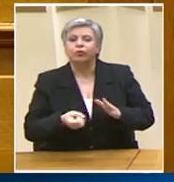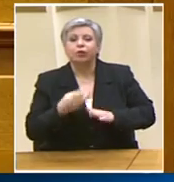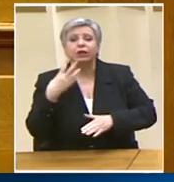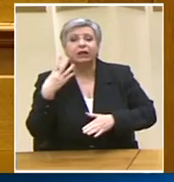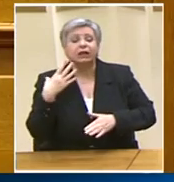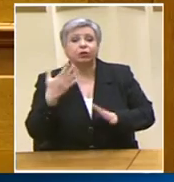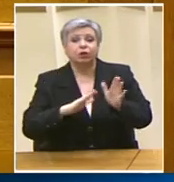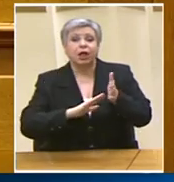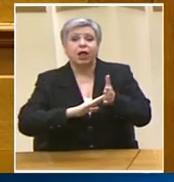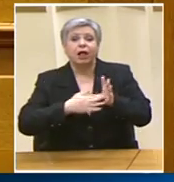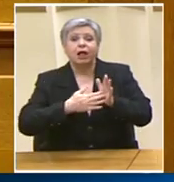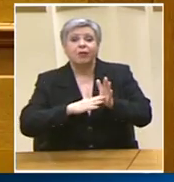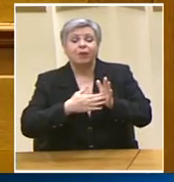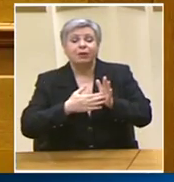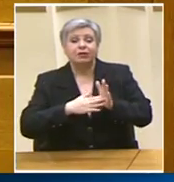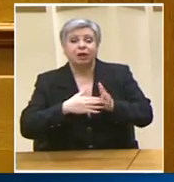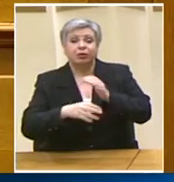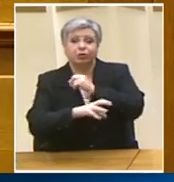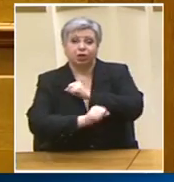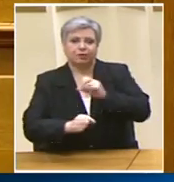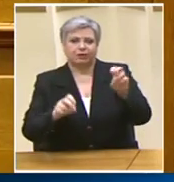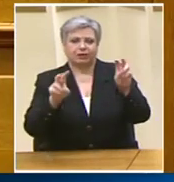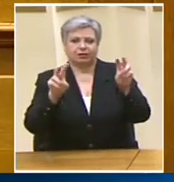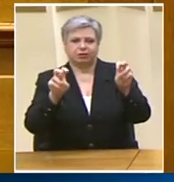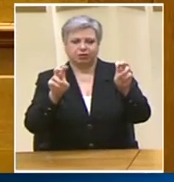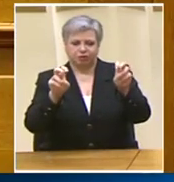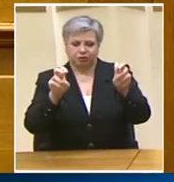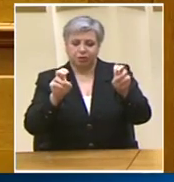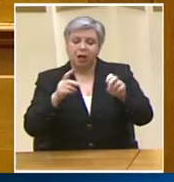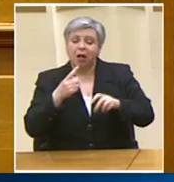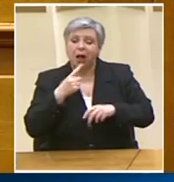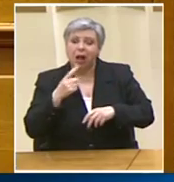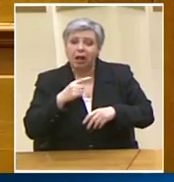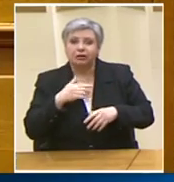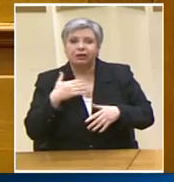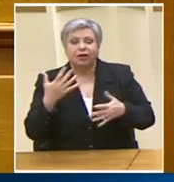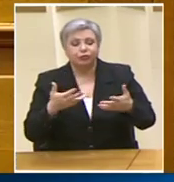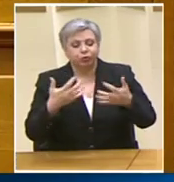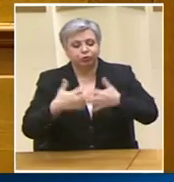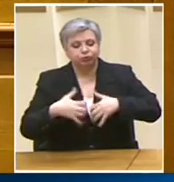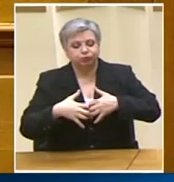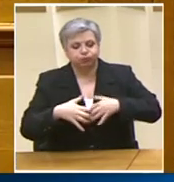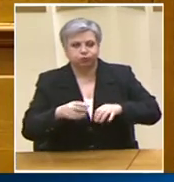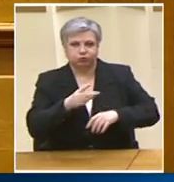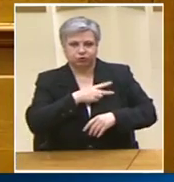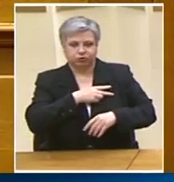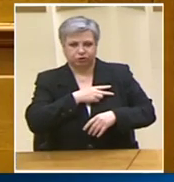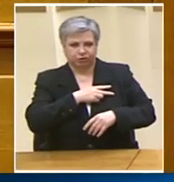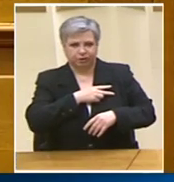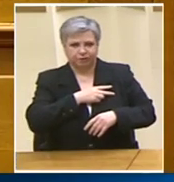προσπάθεια αποκαμματικοποίησης δίκης στην πραγματικότητα επιχειρείτε να